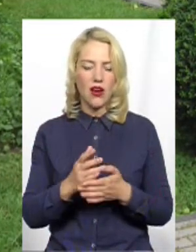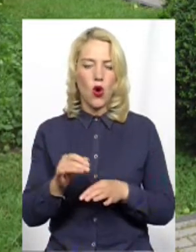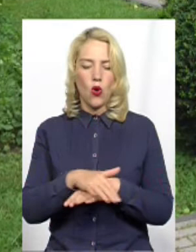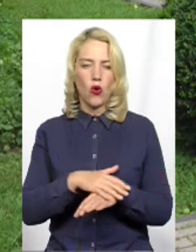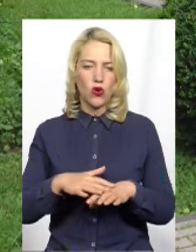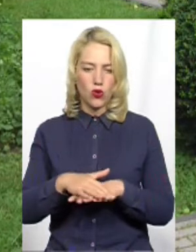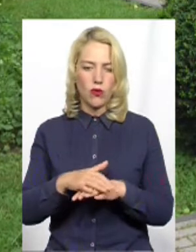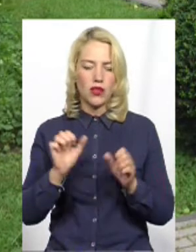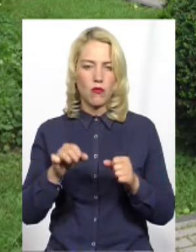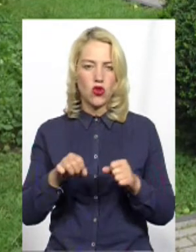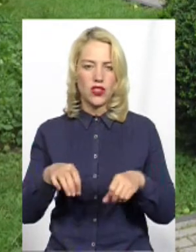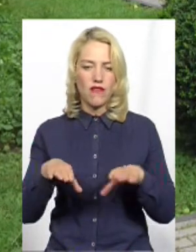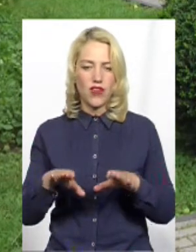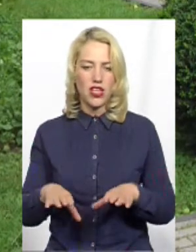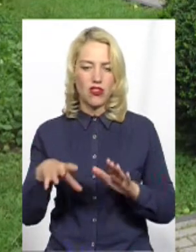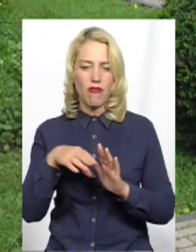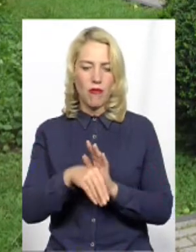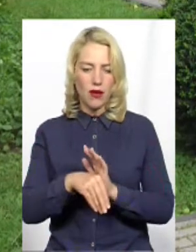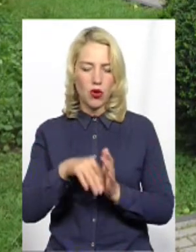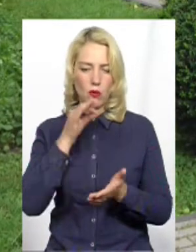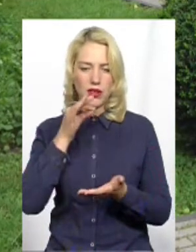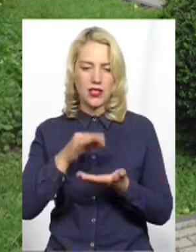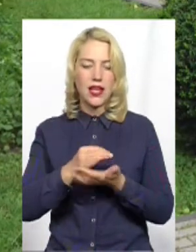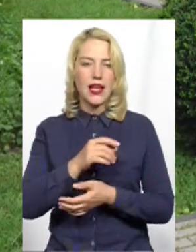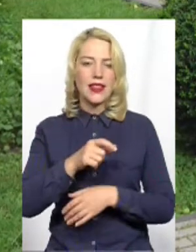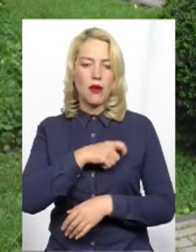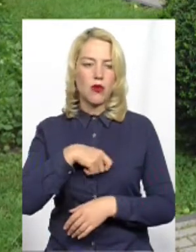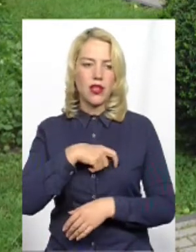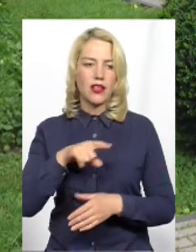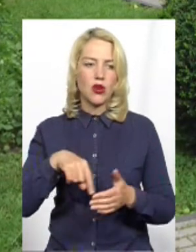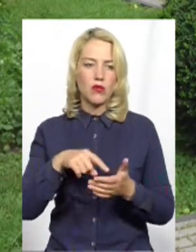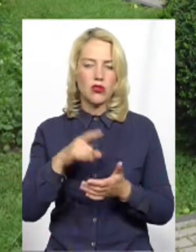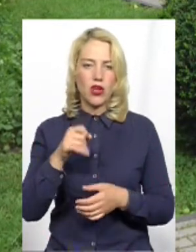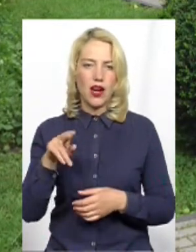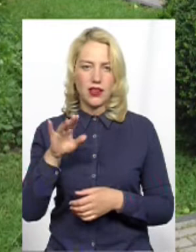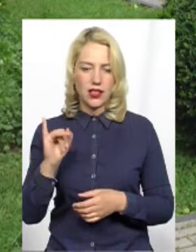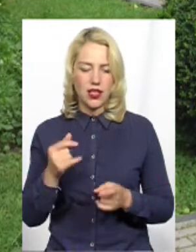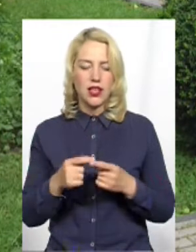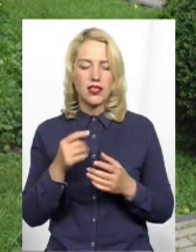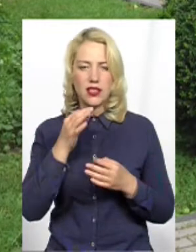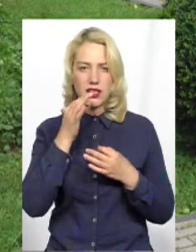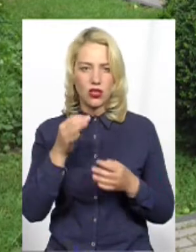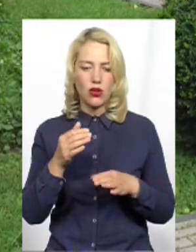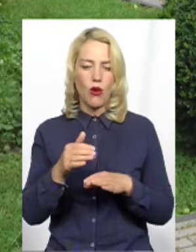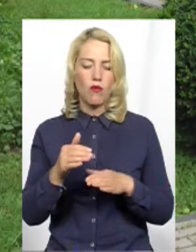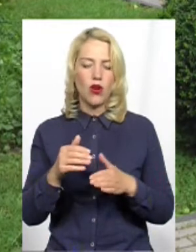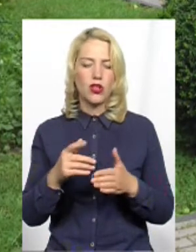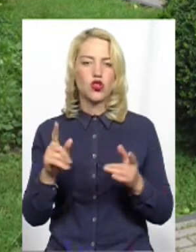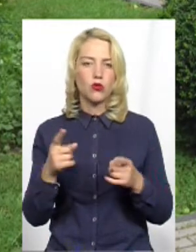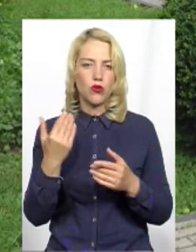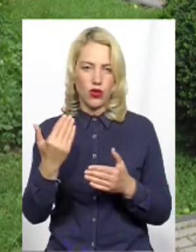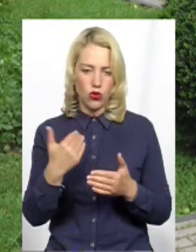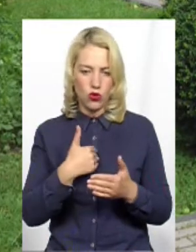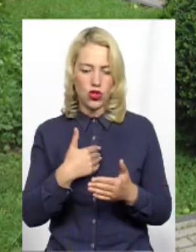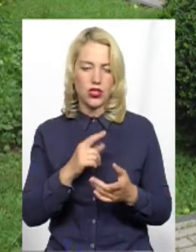в межах компетенції депутатів міської ради Скажіть, будь ласка, і обґрунтуйте Навіщо ви хочете стати депутатом Верховної Ради?